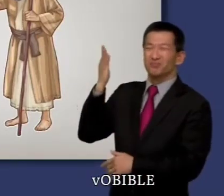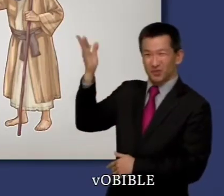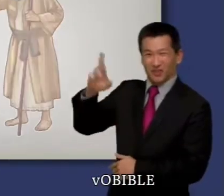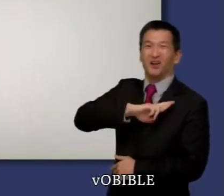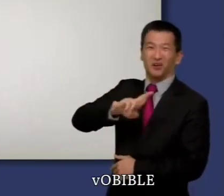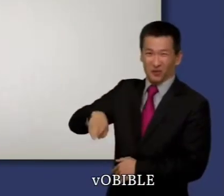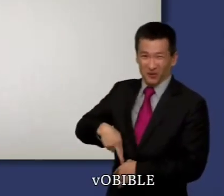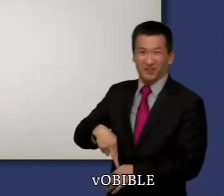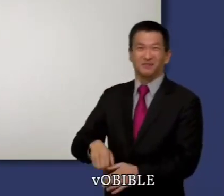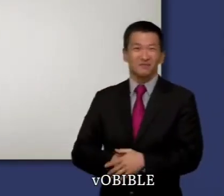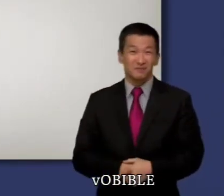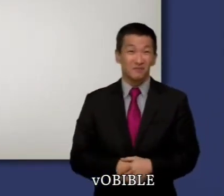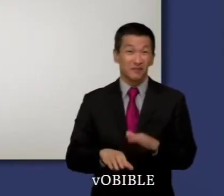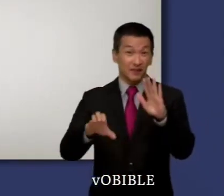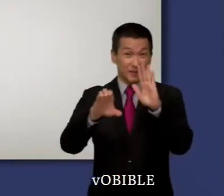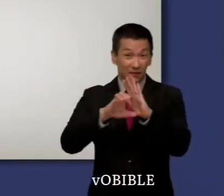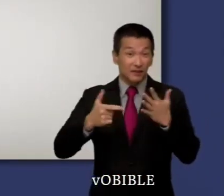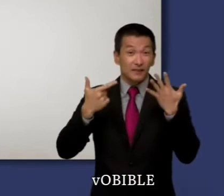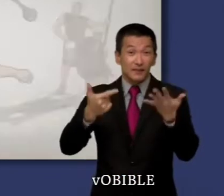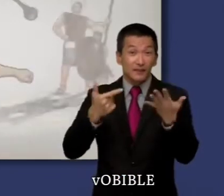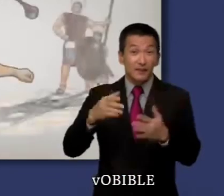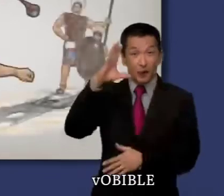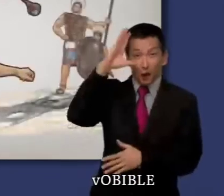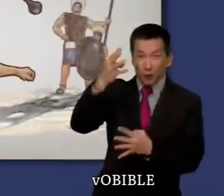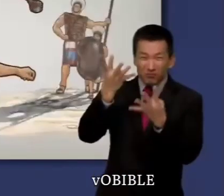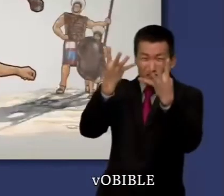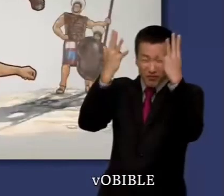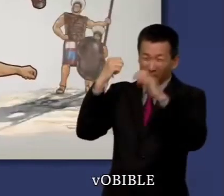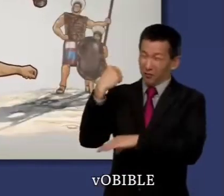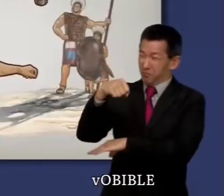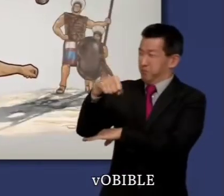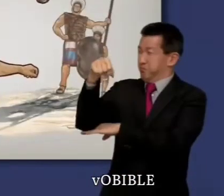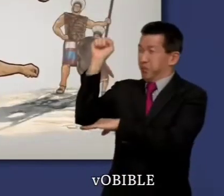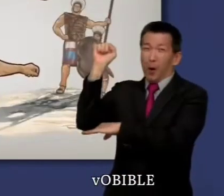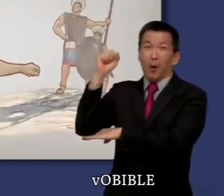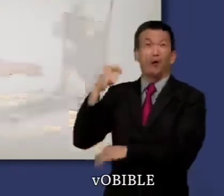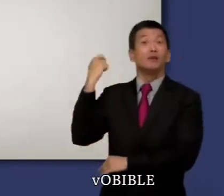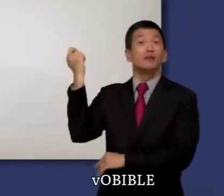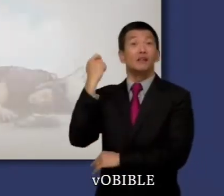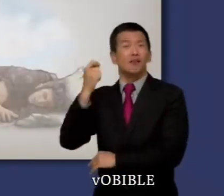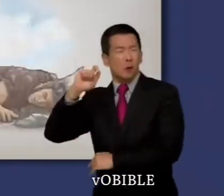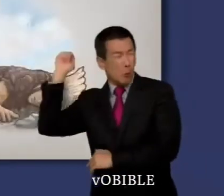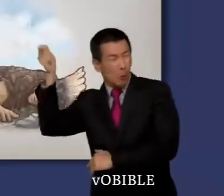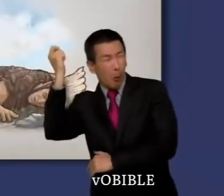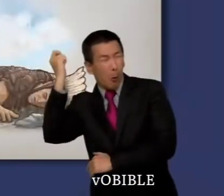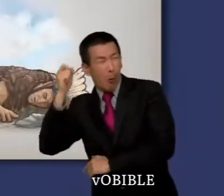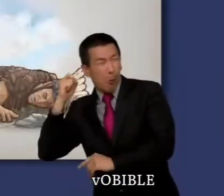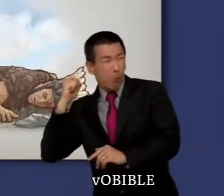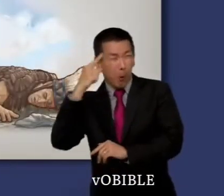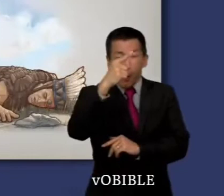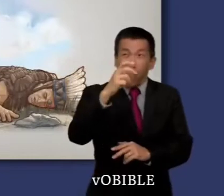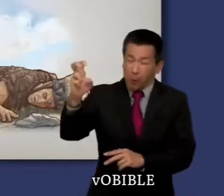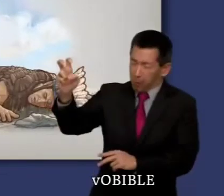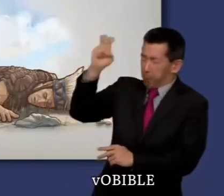fils de Gécée. Dans le chapitre suivant, avec pour seules armes une fronde et une pierre, David tue